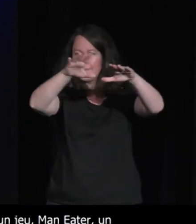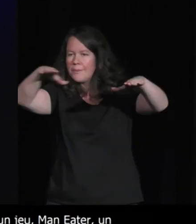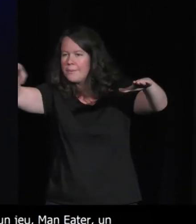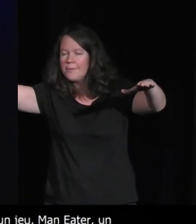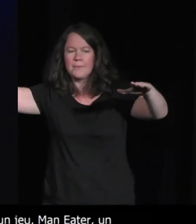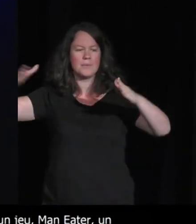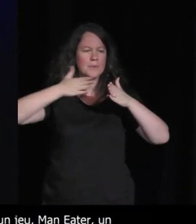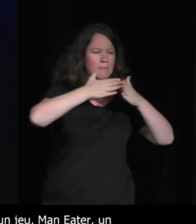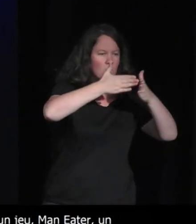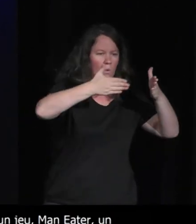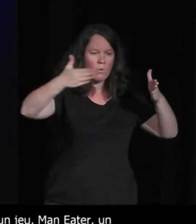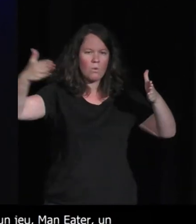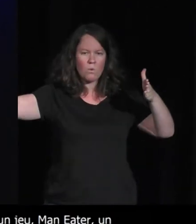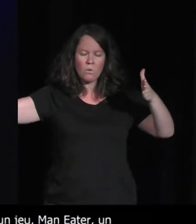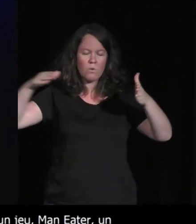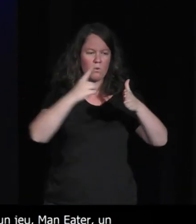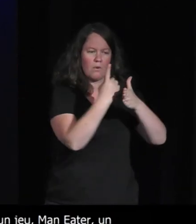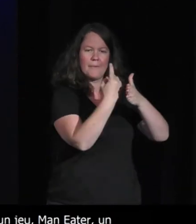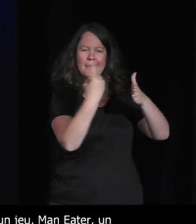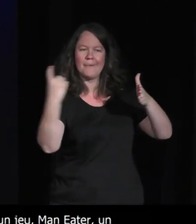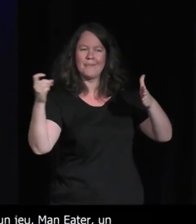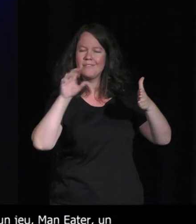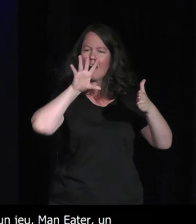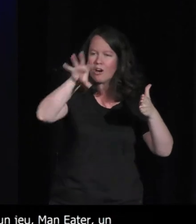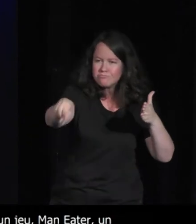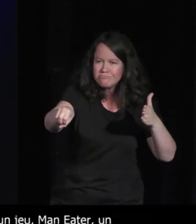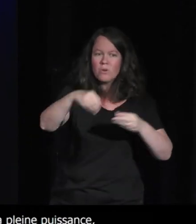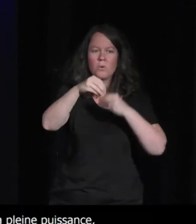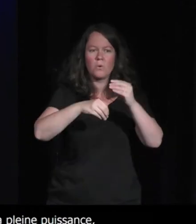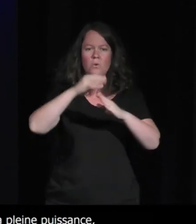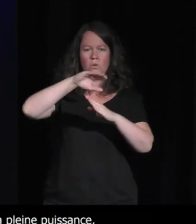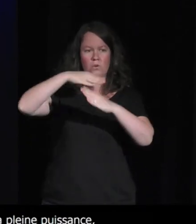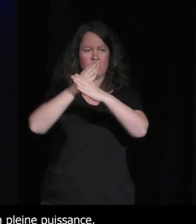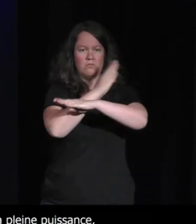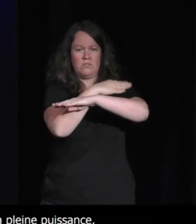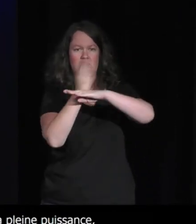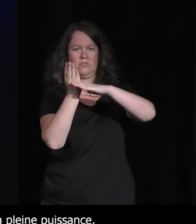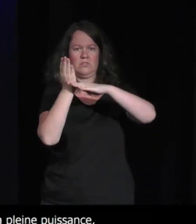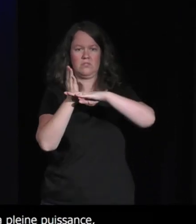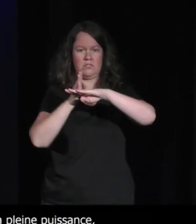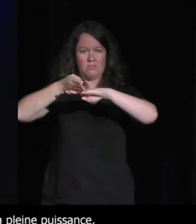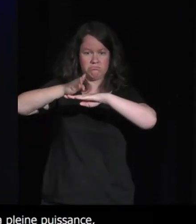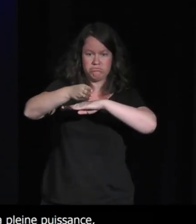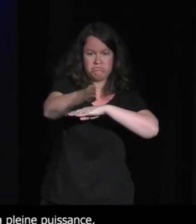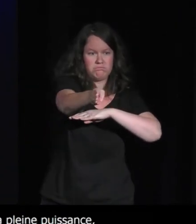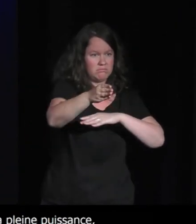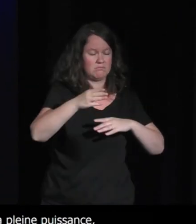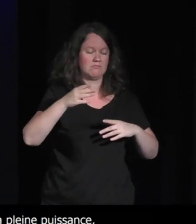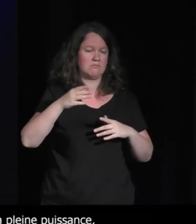bateaux il va même pouvoir être capable de retenir son souffle pour aller sur la plage et manger quelques nageurs